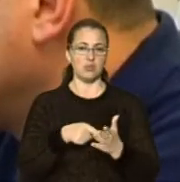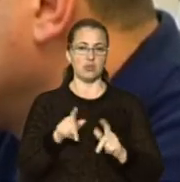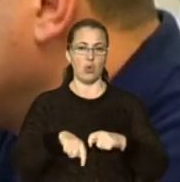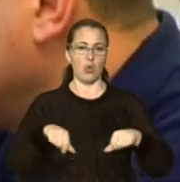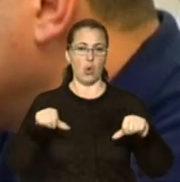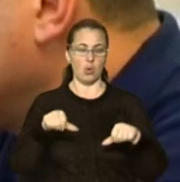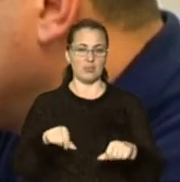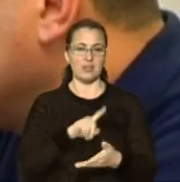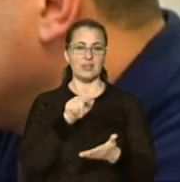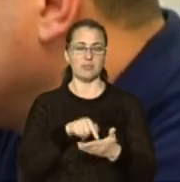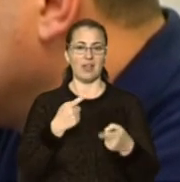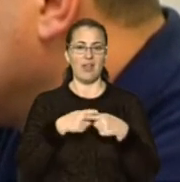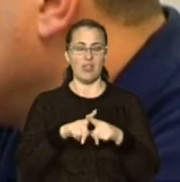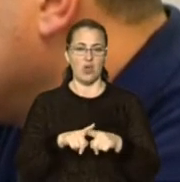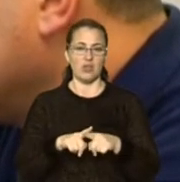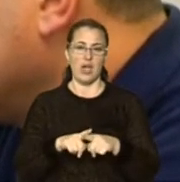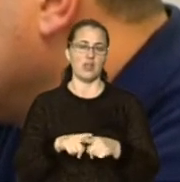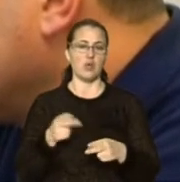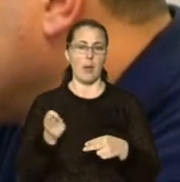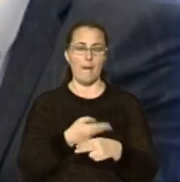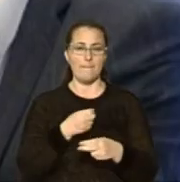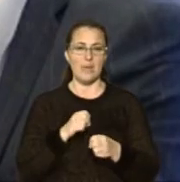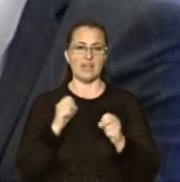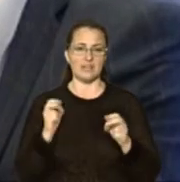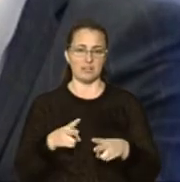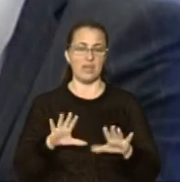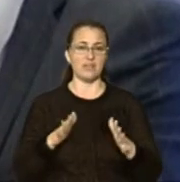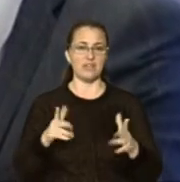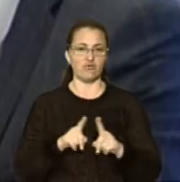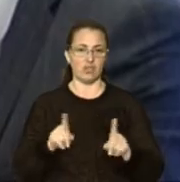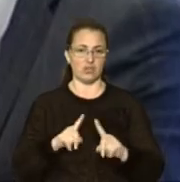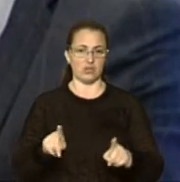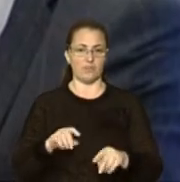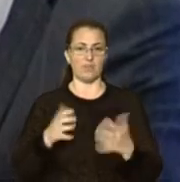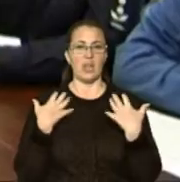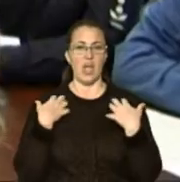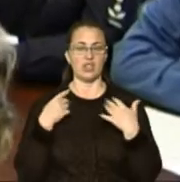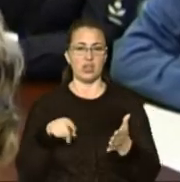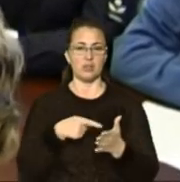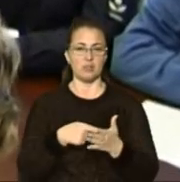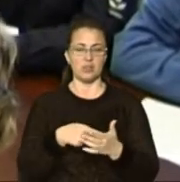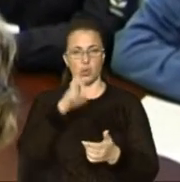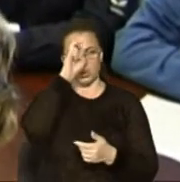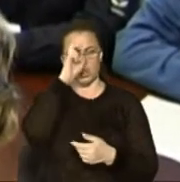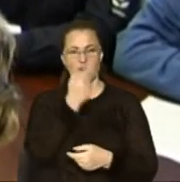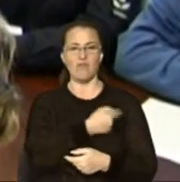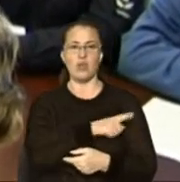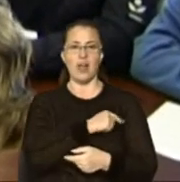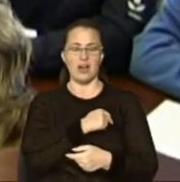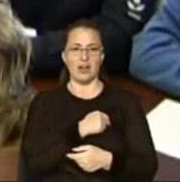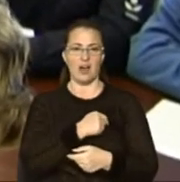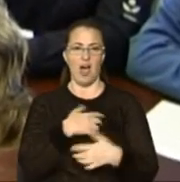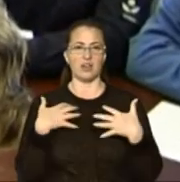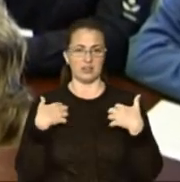з питань техногенно-екологічної безпеки та надзвичайних ситуацій. Начальник міської державної лікарні ветеринарної медицини